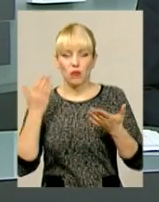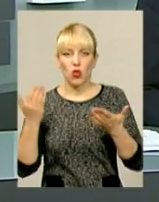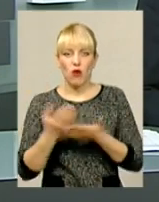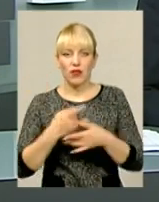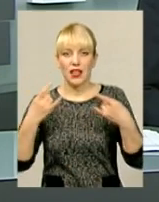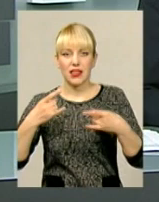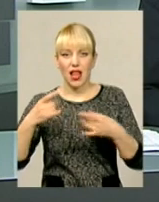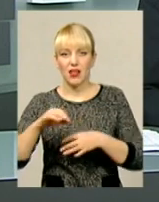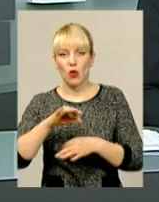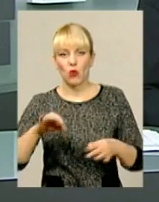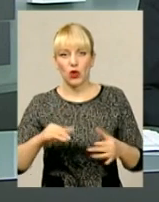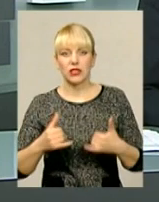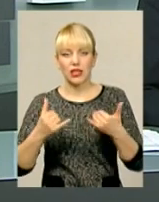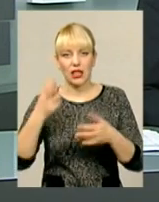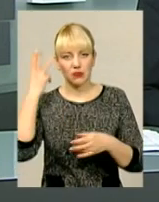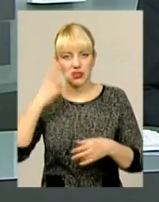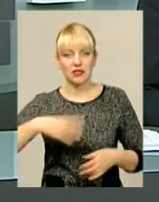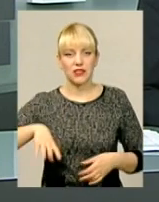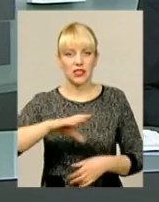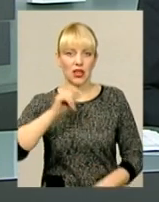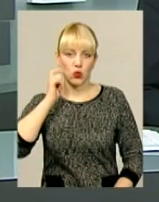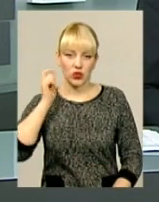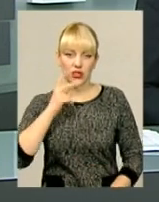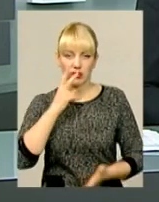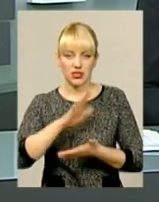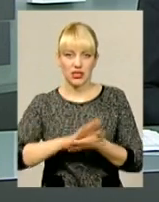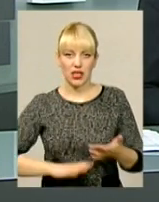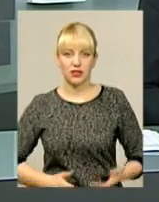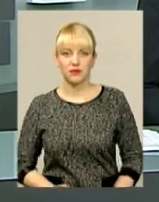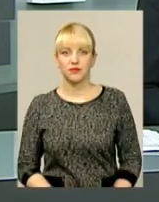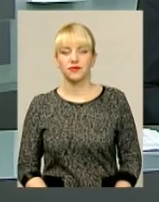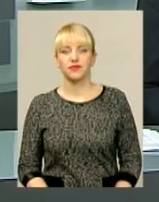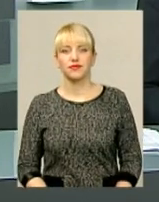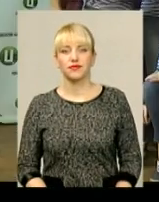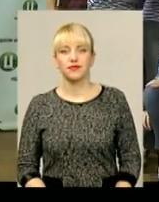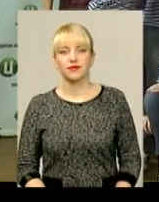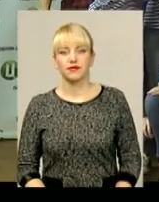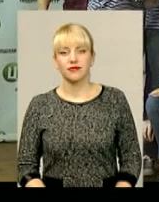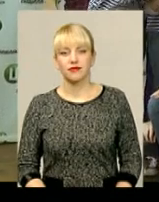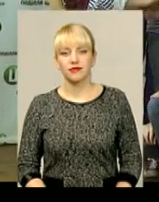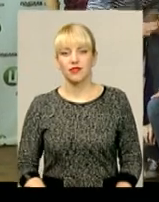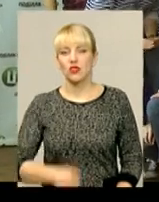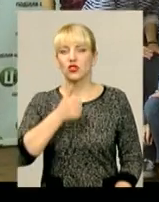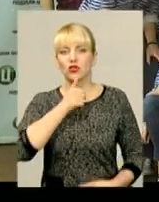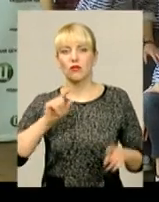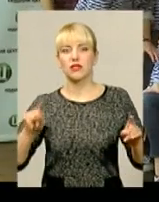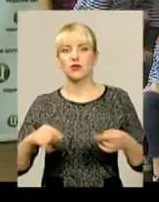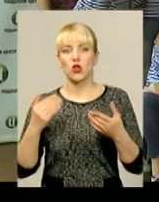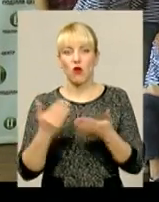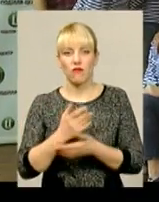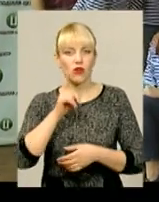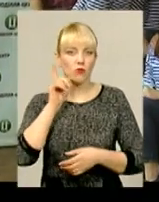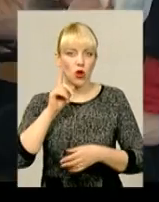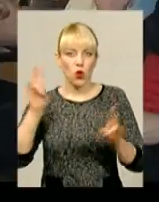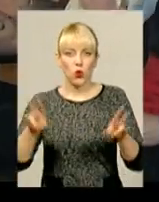телепроект не лише для Хмельниччини, а й для всієї України – далі у сюжеті. Спроба створити новий гумористичний